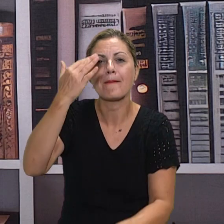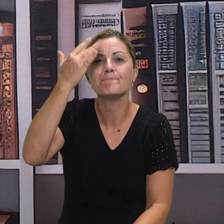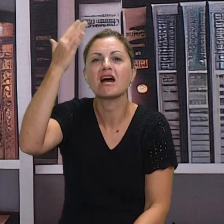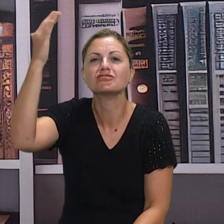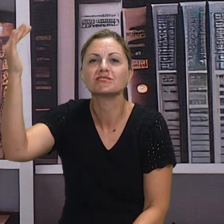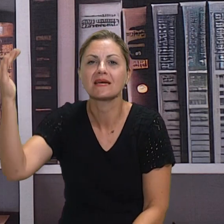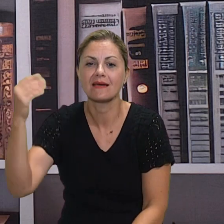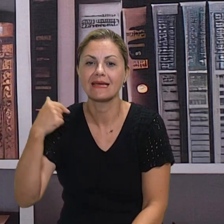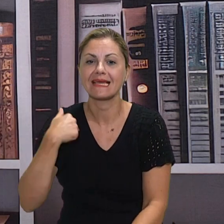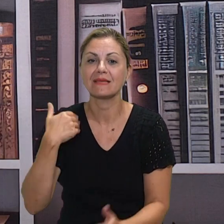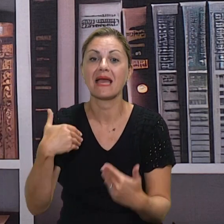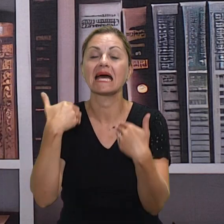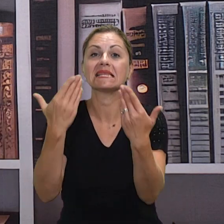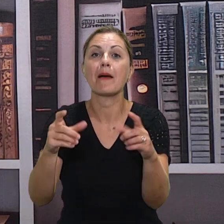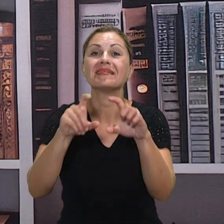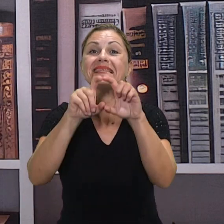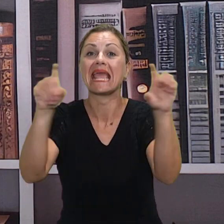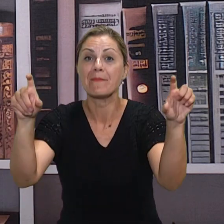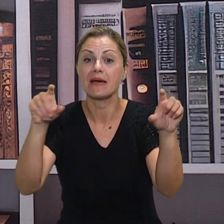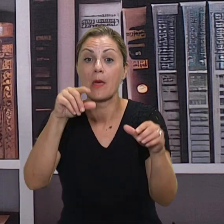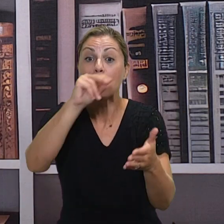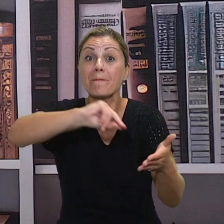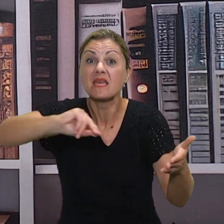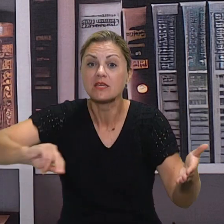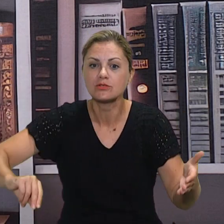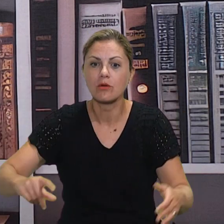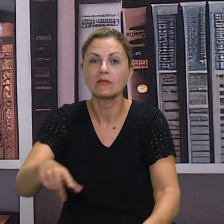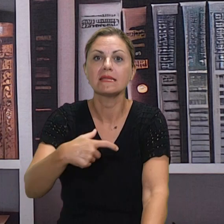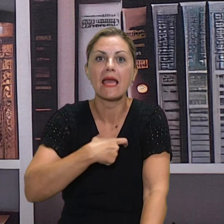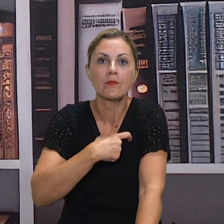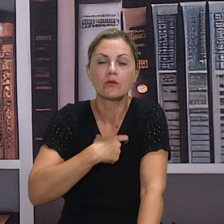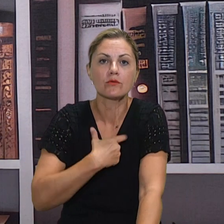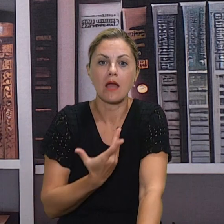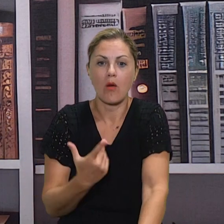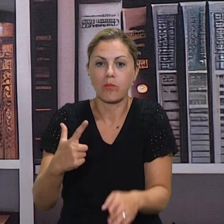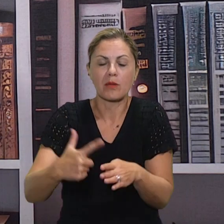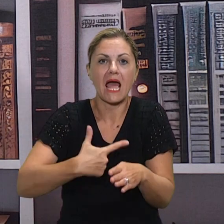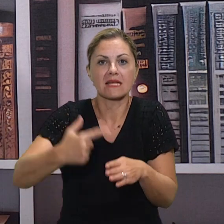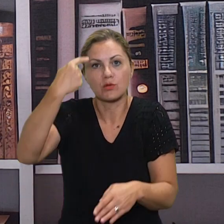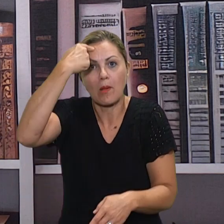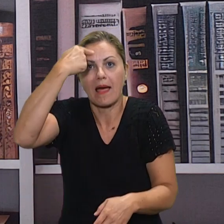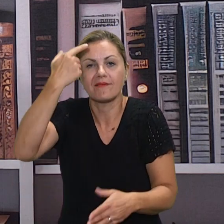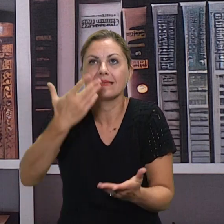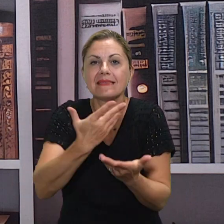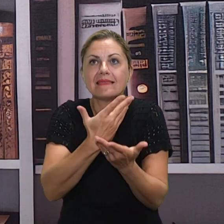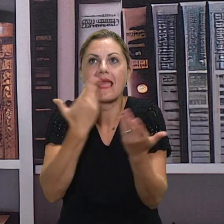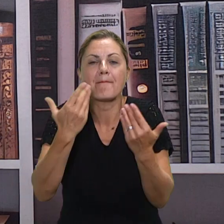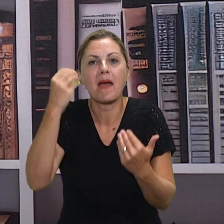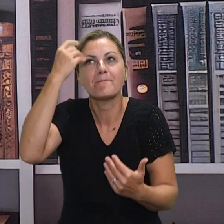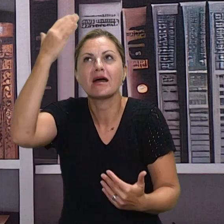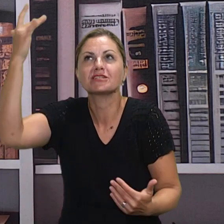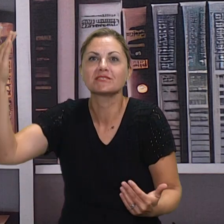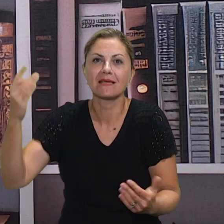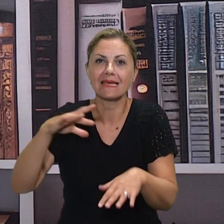nekakav sastav napraviti ili prepričati neku priču, to su dosta kratke rečenice što ste vi rekli i sa skraćenim